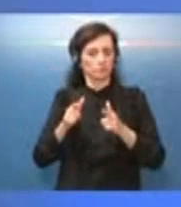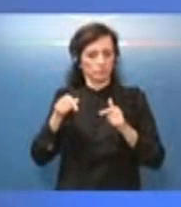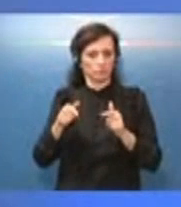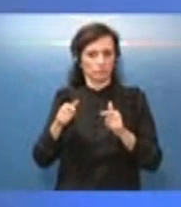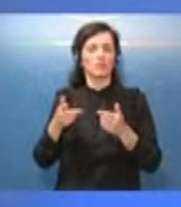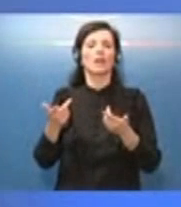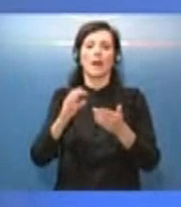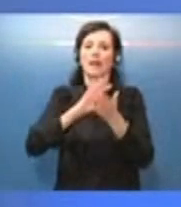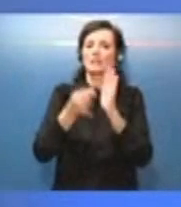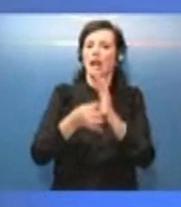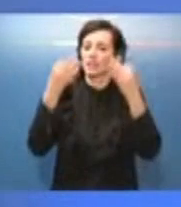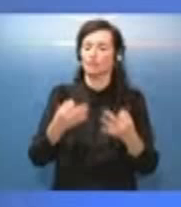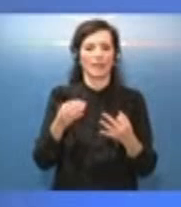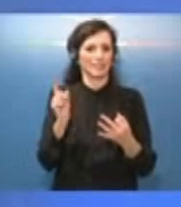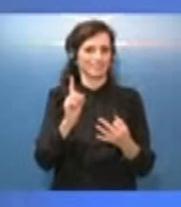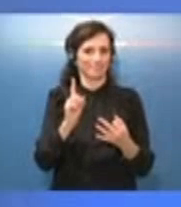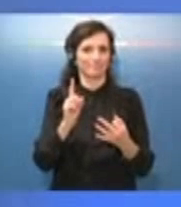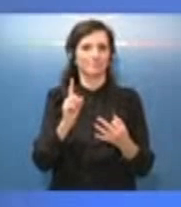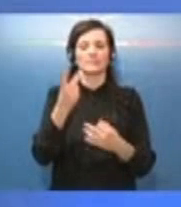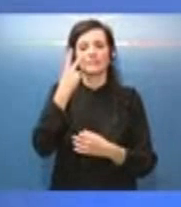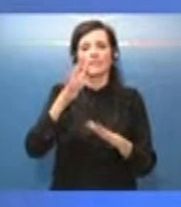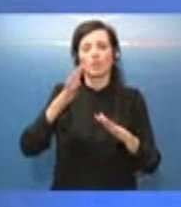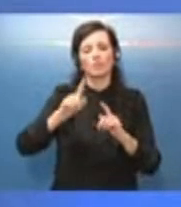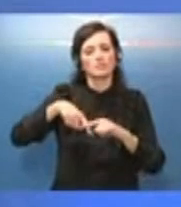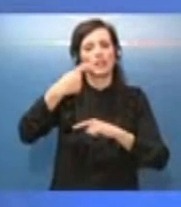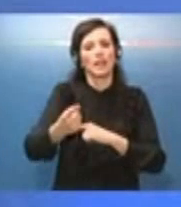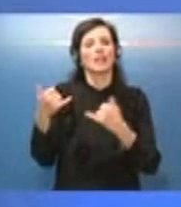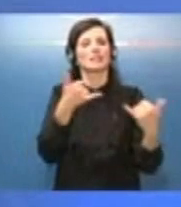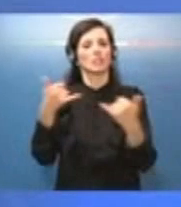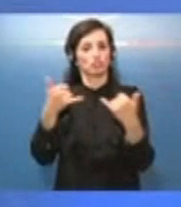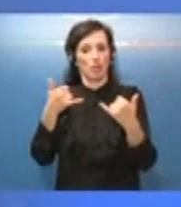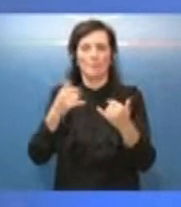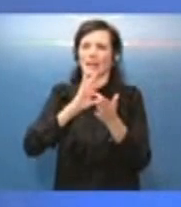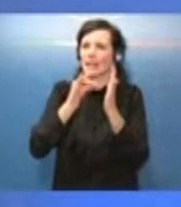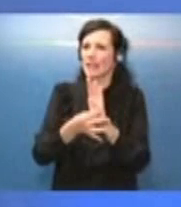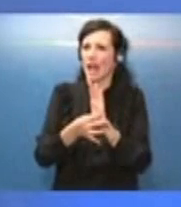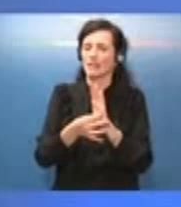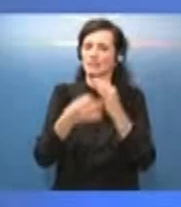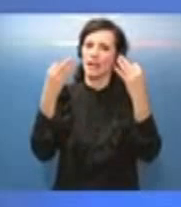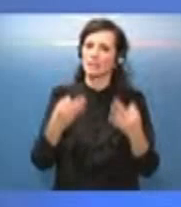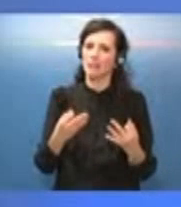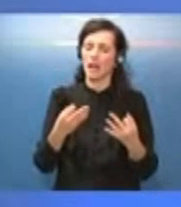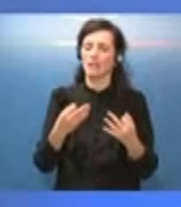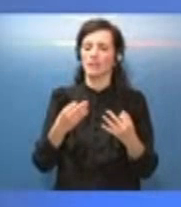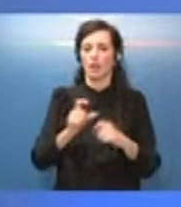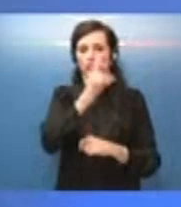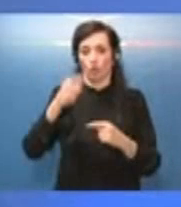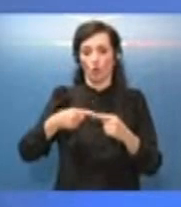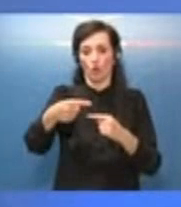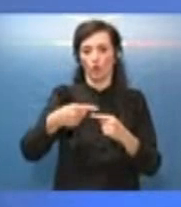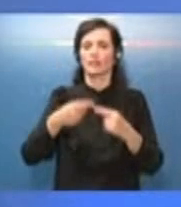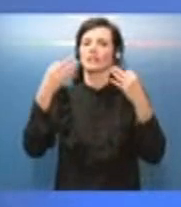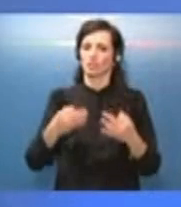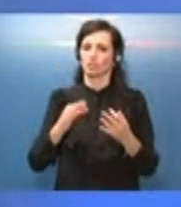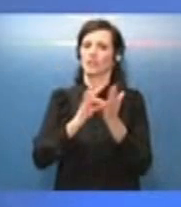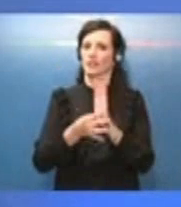probabilità soltanto nella terza decada di dicembre. La data esatta verrà stabilita nei prossimi giorni e sarà oggetto